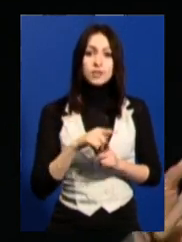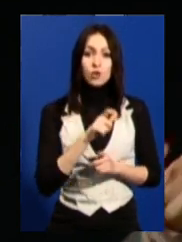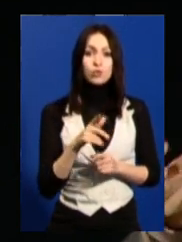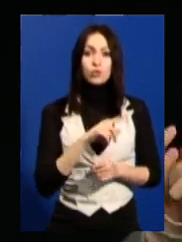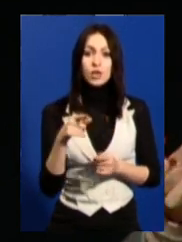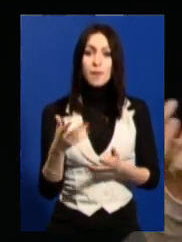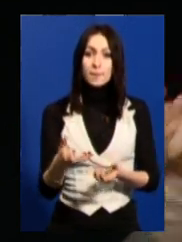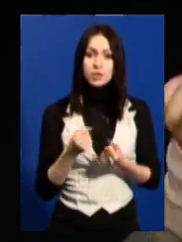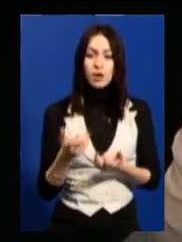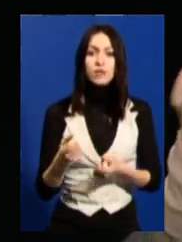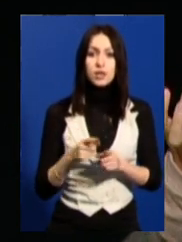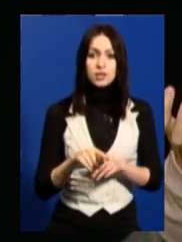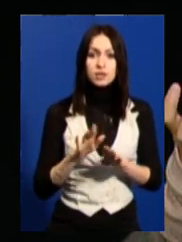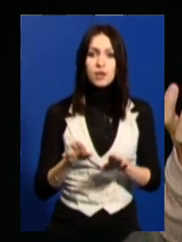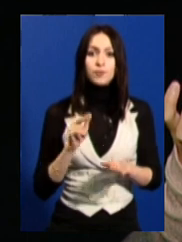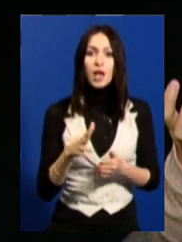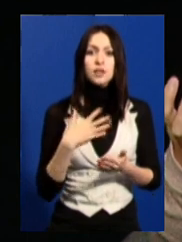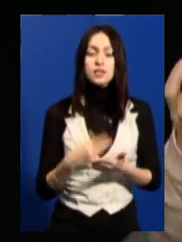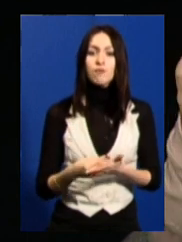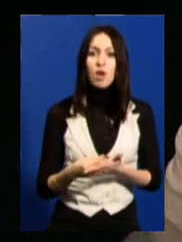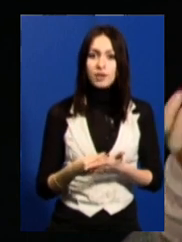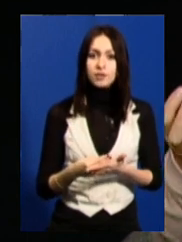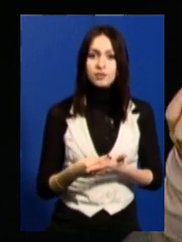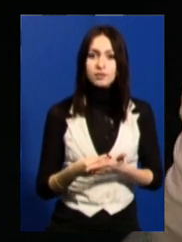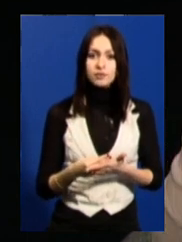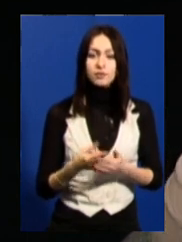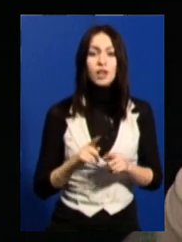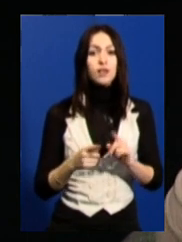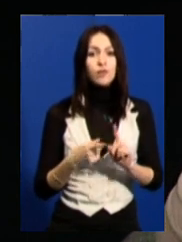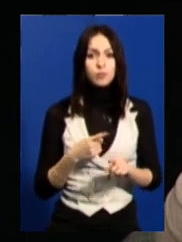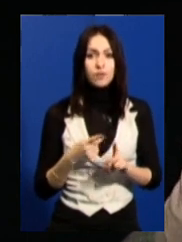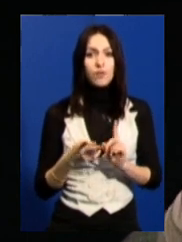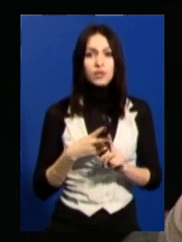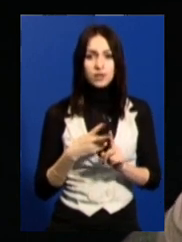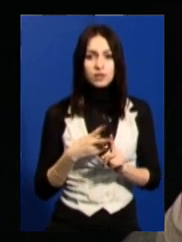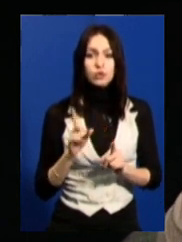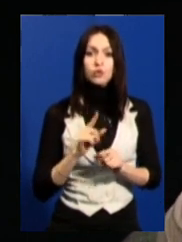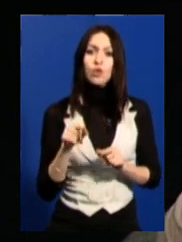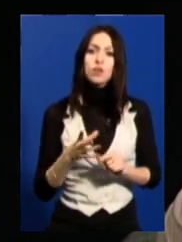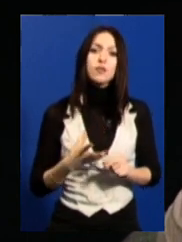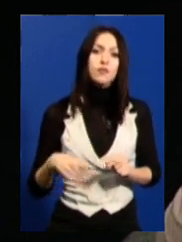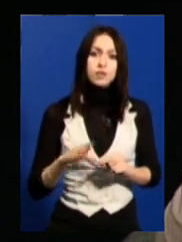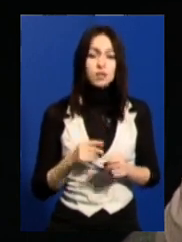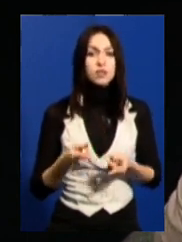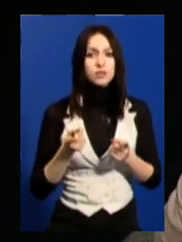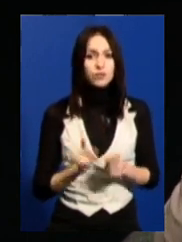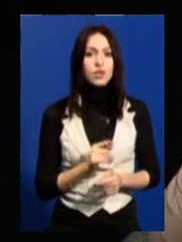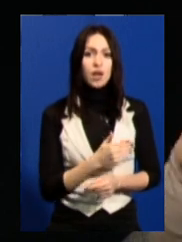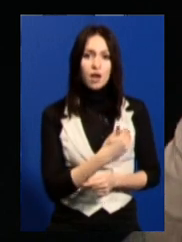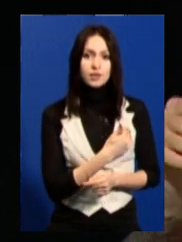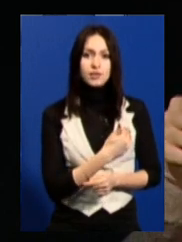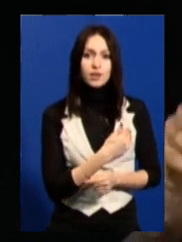приймали, вони сприймали цих дітей як своїх. Це одне. А друге, те, що вони всі, справді, хотіли,